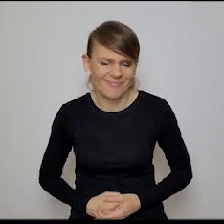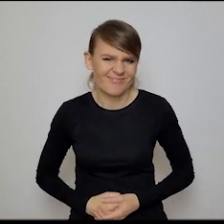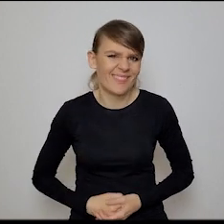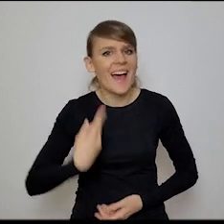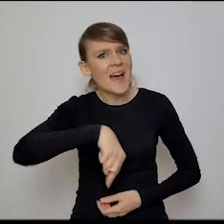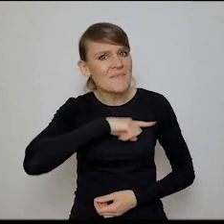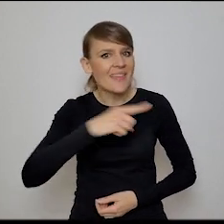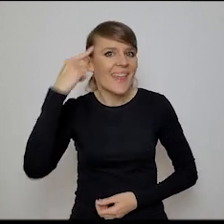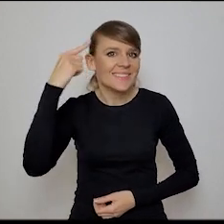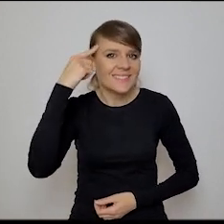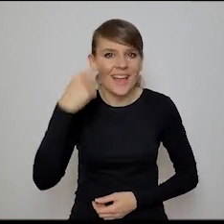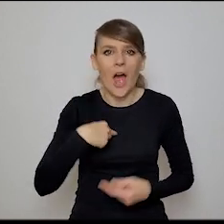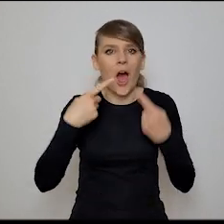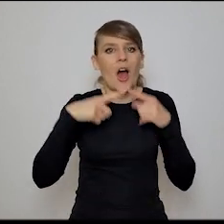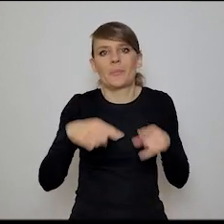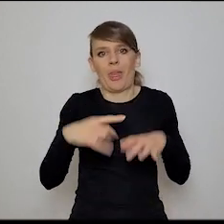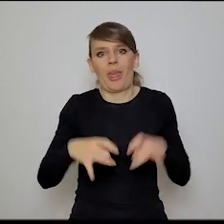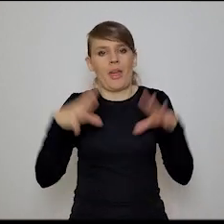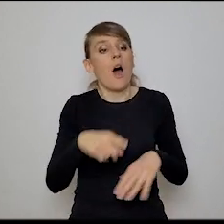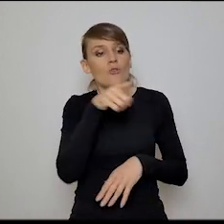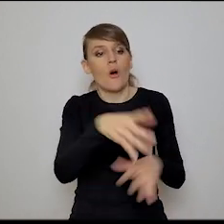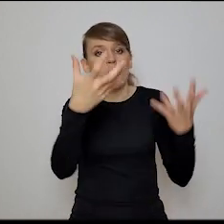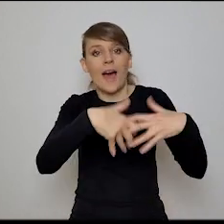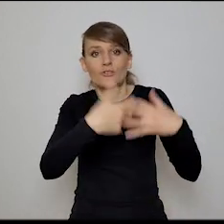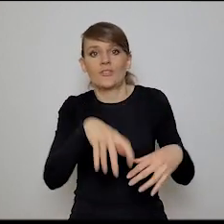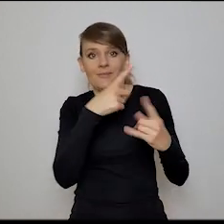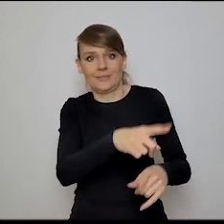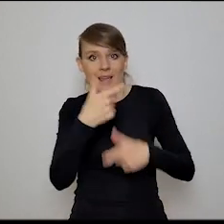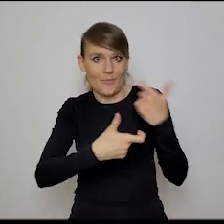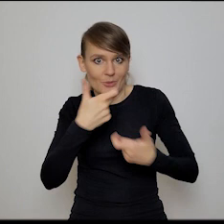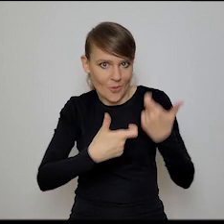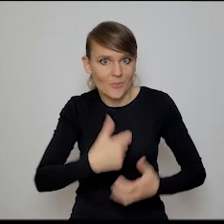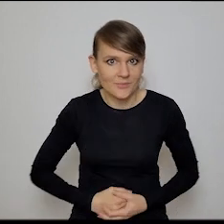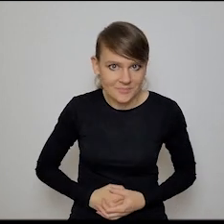zrzucić z siebie odpowiedzialne, żeby maszyna to za nas robiła.